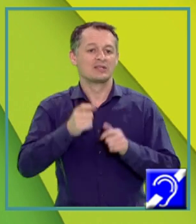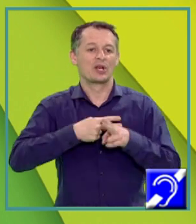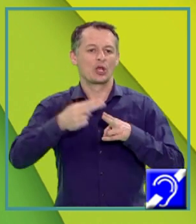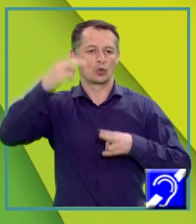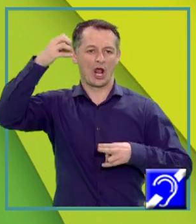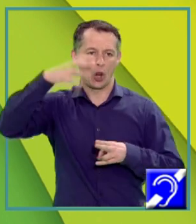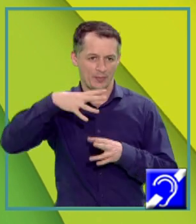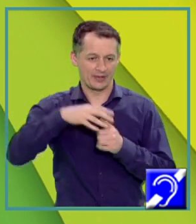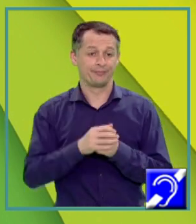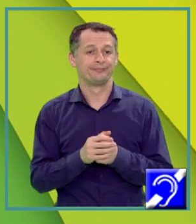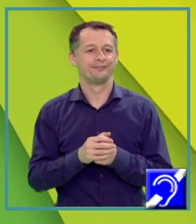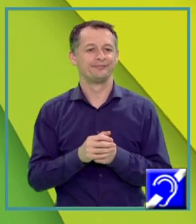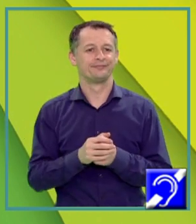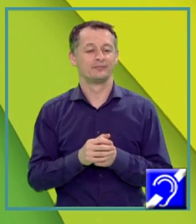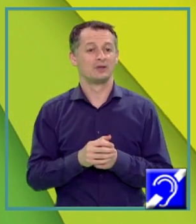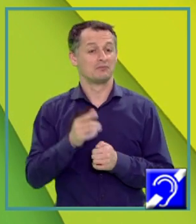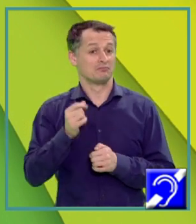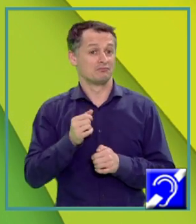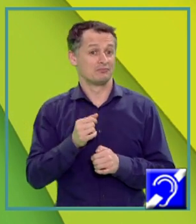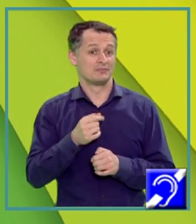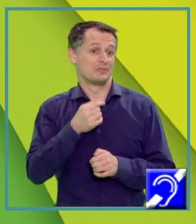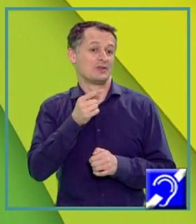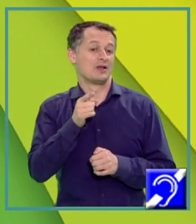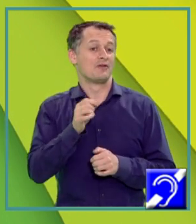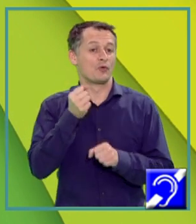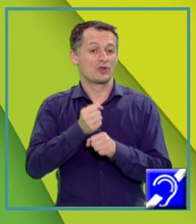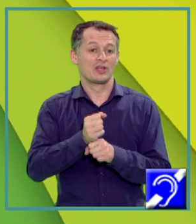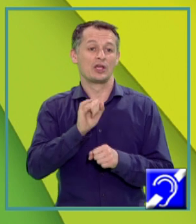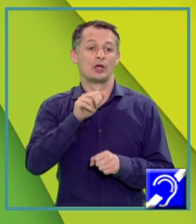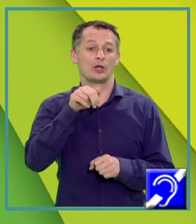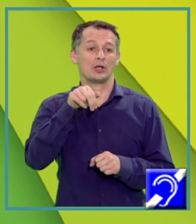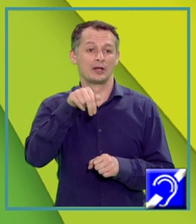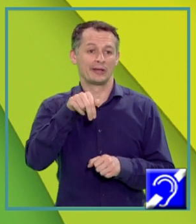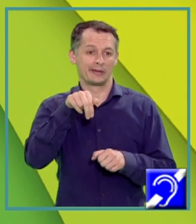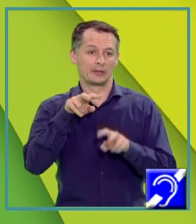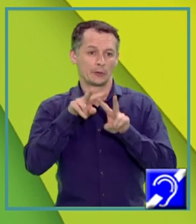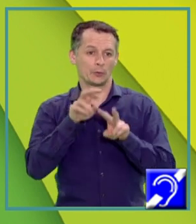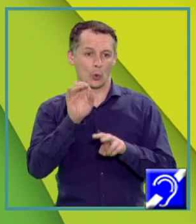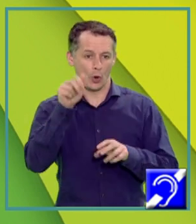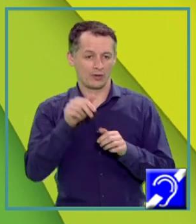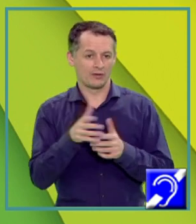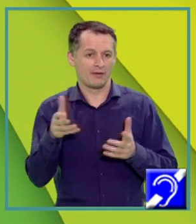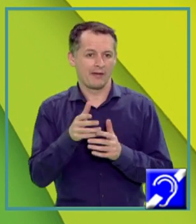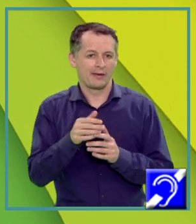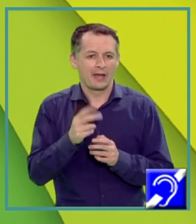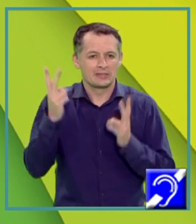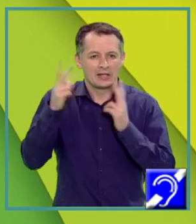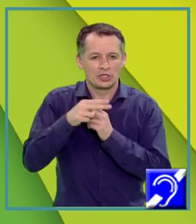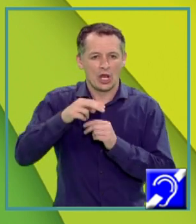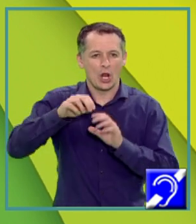Ipoteza susținută de Newton, care concepea lumina ca pe un flux de